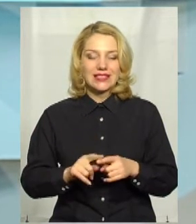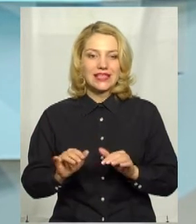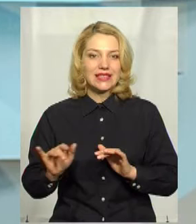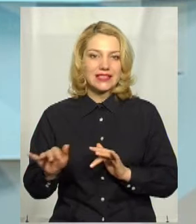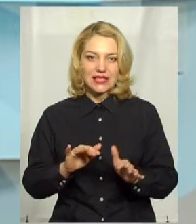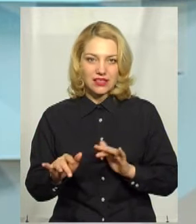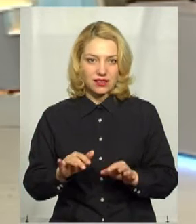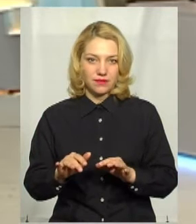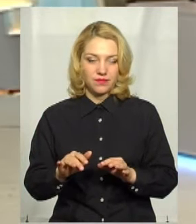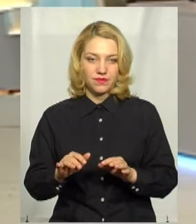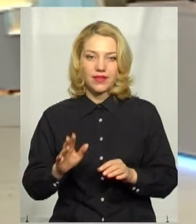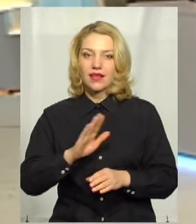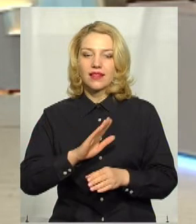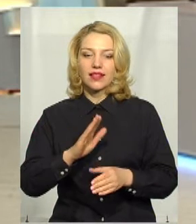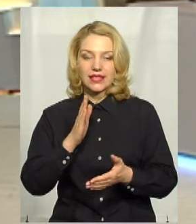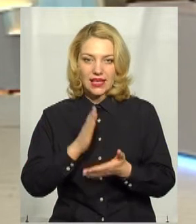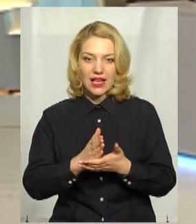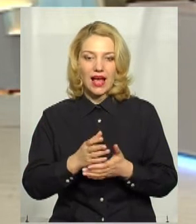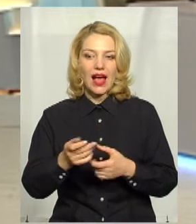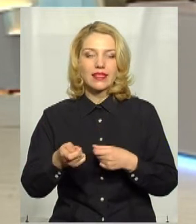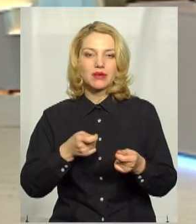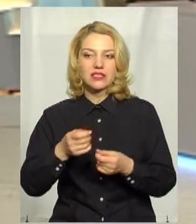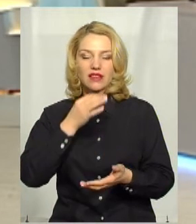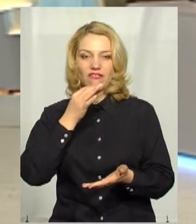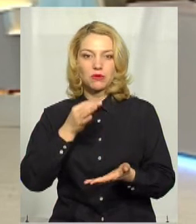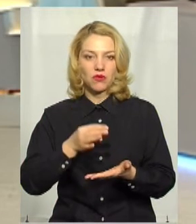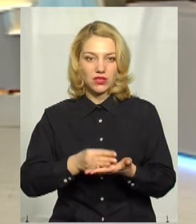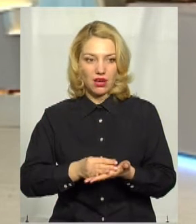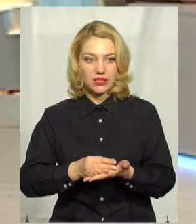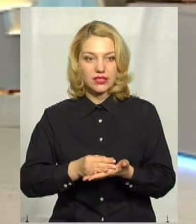є адміністративна відповідальність.